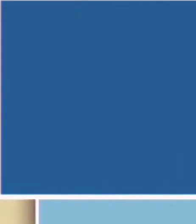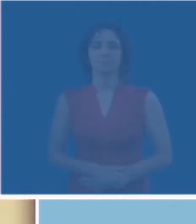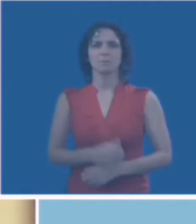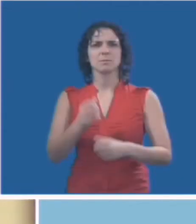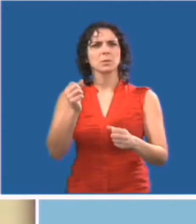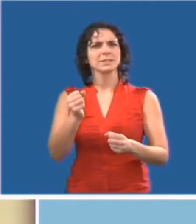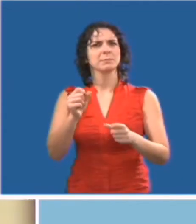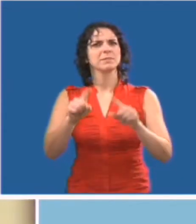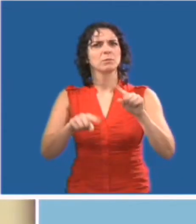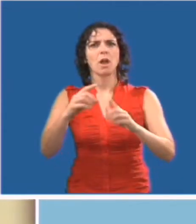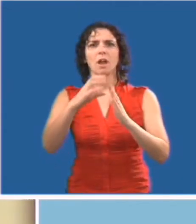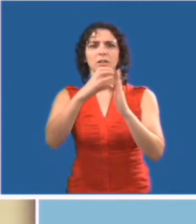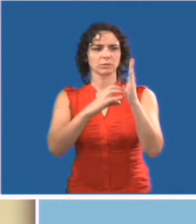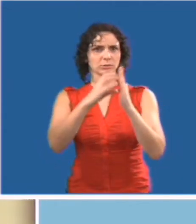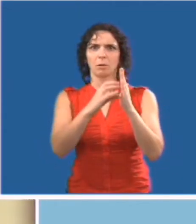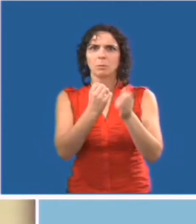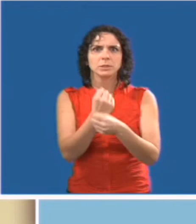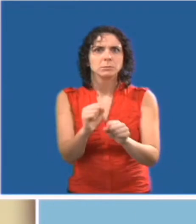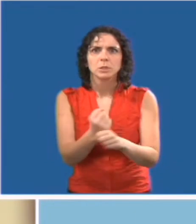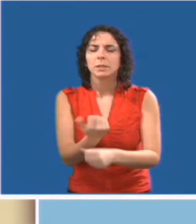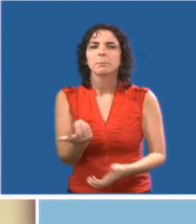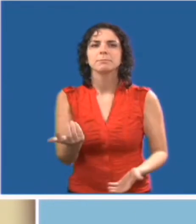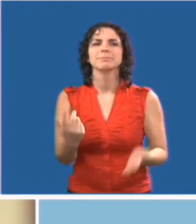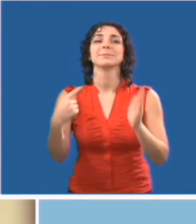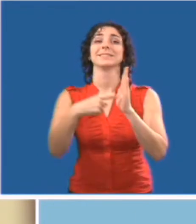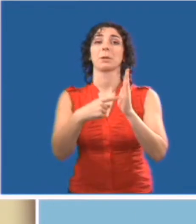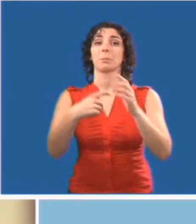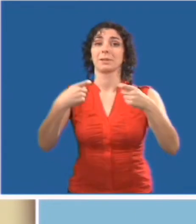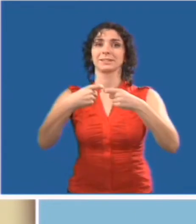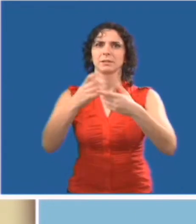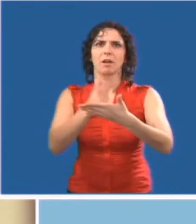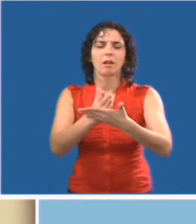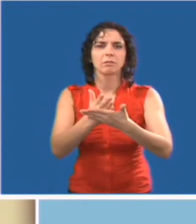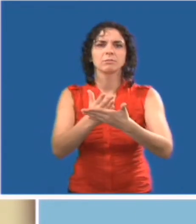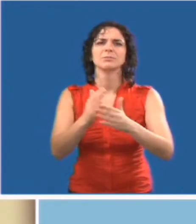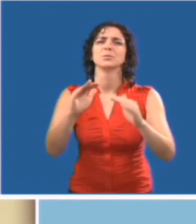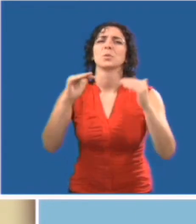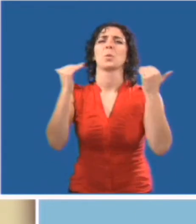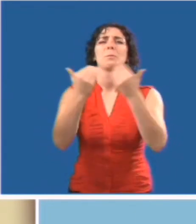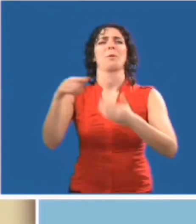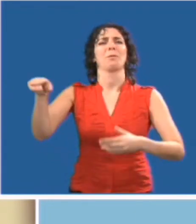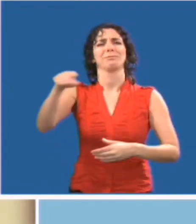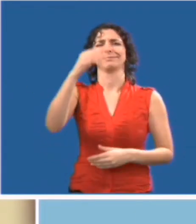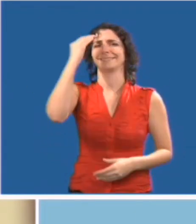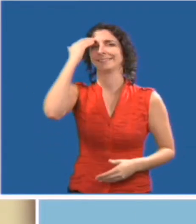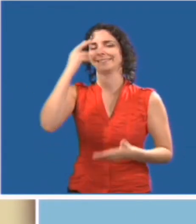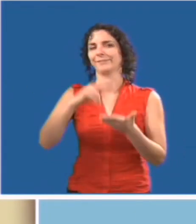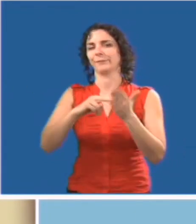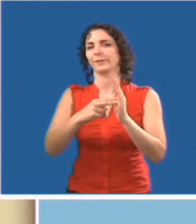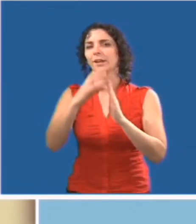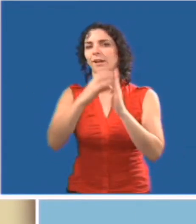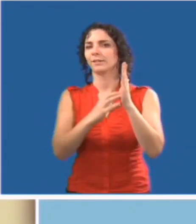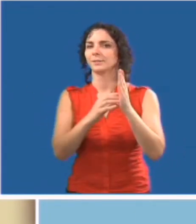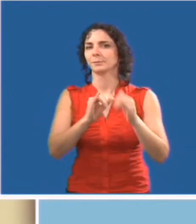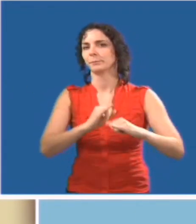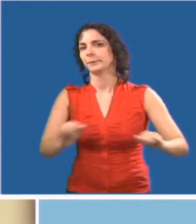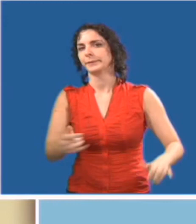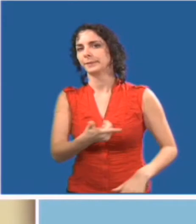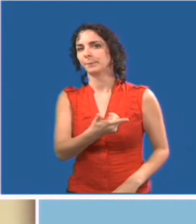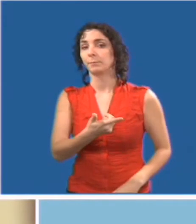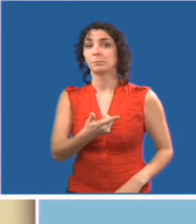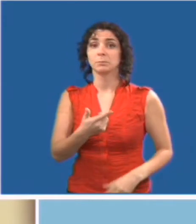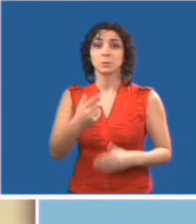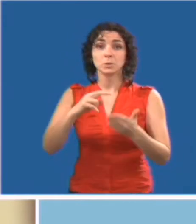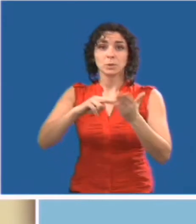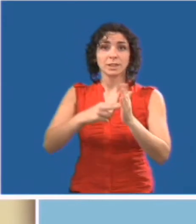De temps à autre, les ascenseurs ne sont pas disponibles. S'il y a une panne de courant, tout le